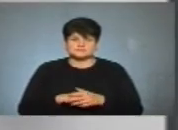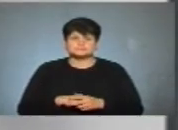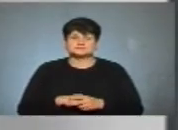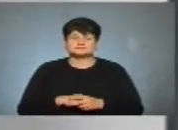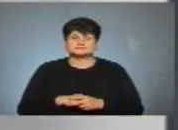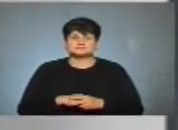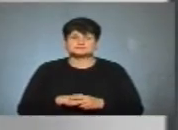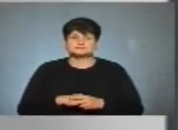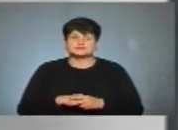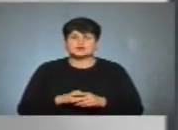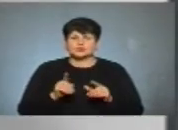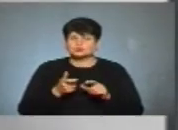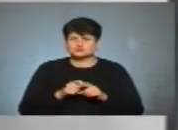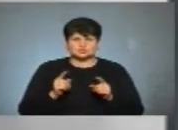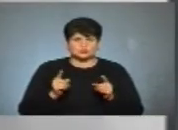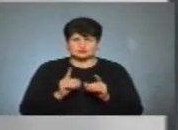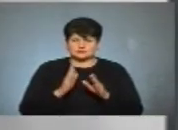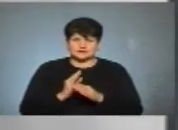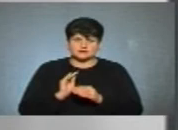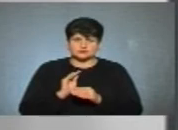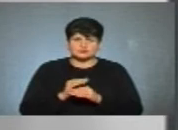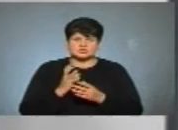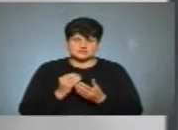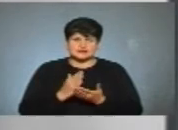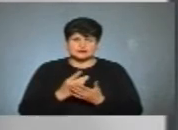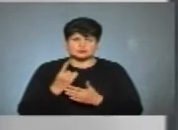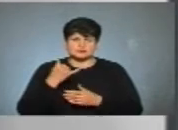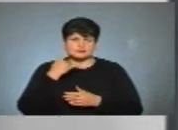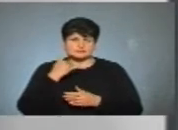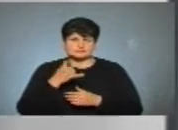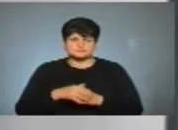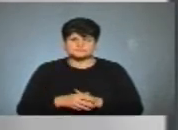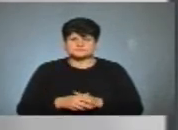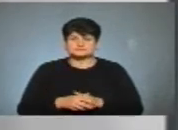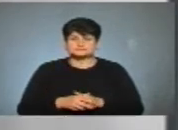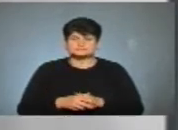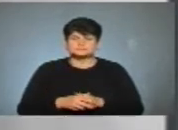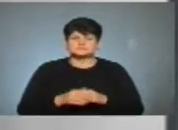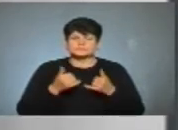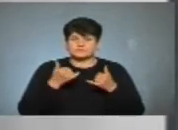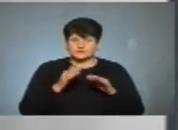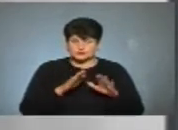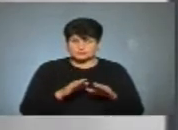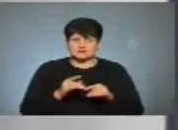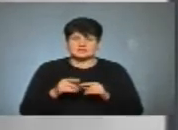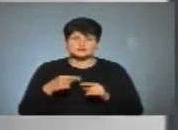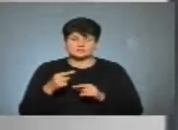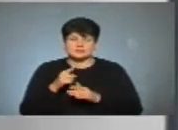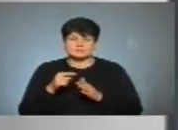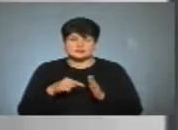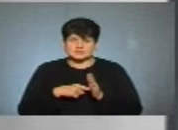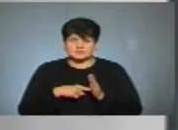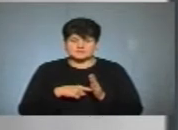Дуже коротко, якщо маєте що додати, тому що в нас є ще один телефонний дзвінок. Добре, тоді ми слухаємо наступне питання нашого